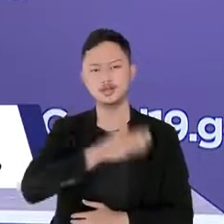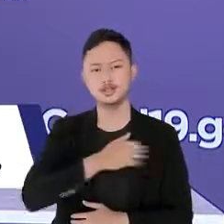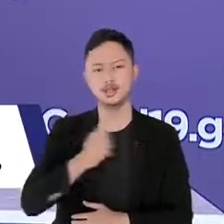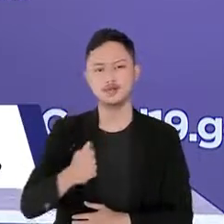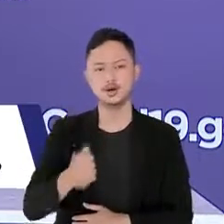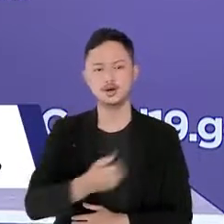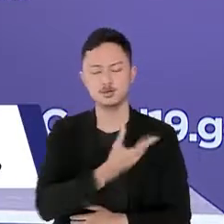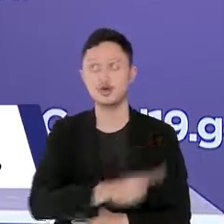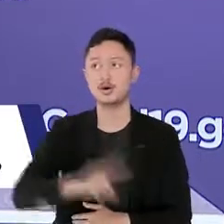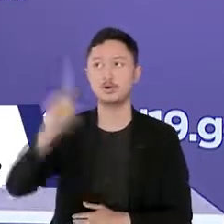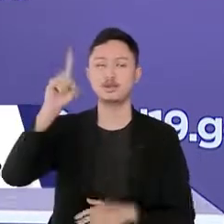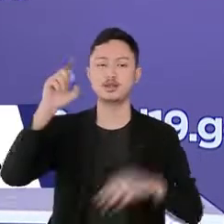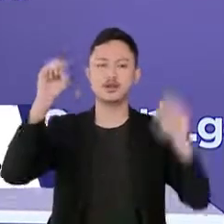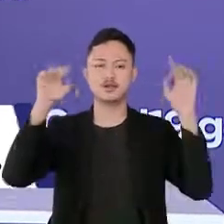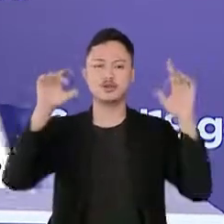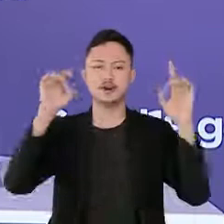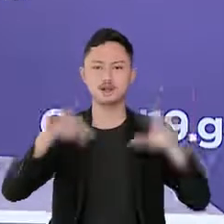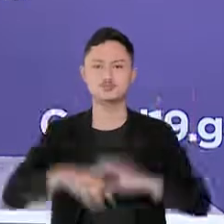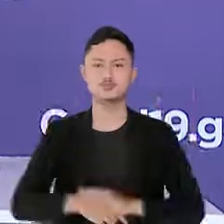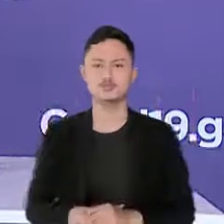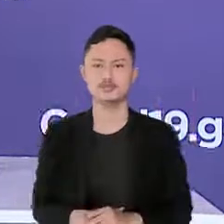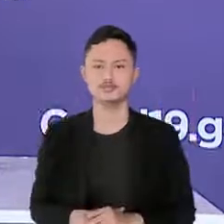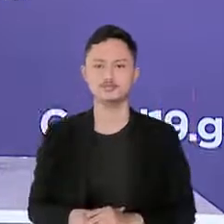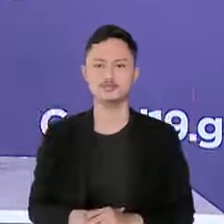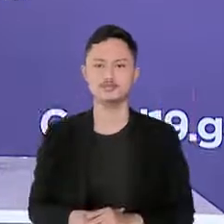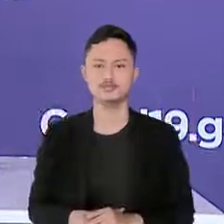amualaikum warahmatullahi wabarakatuh